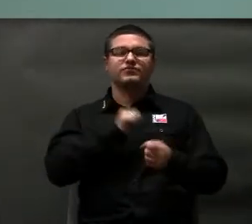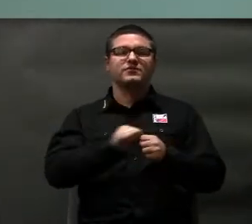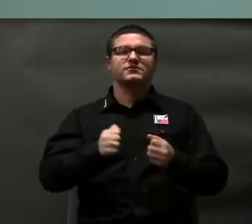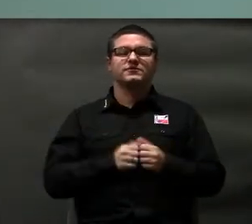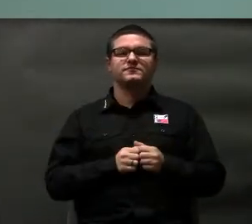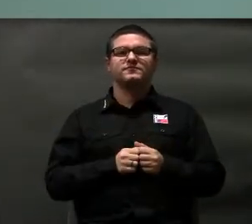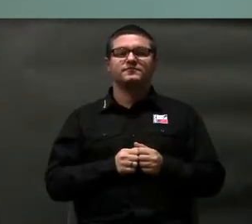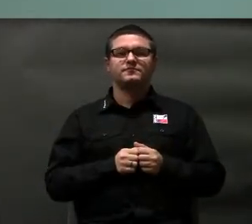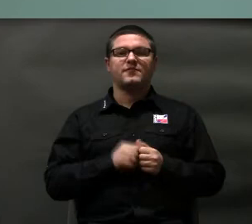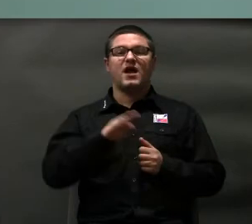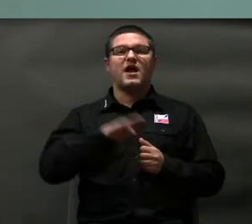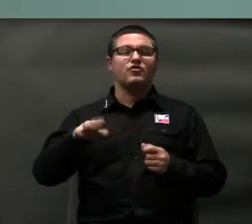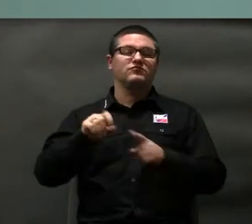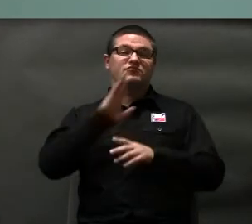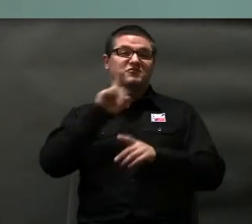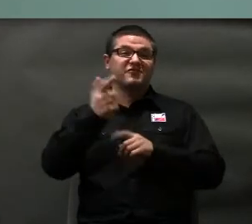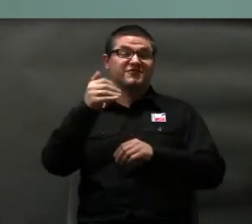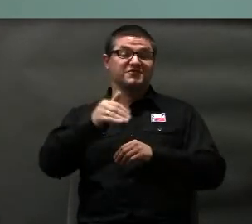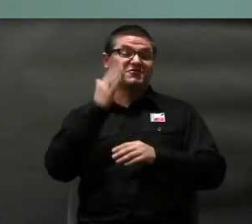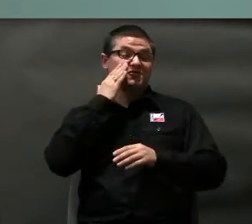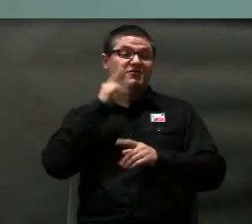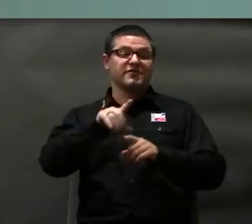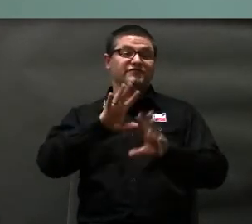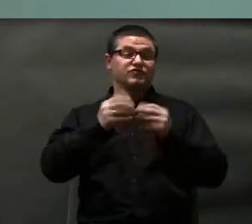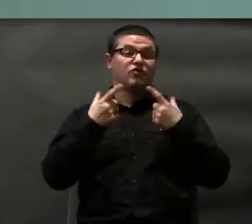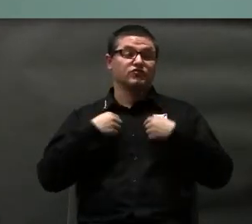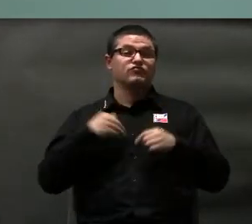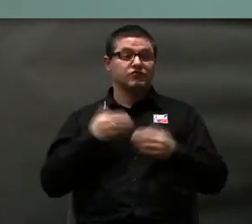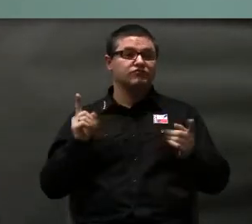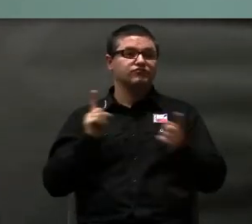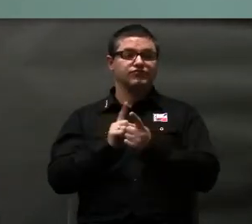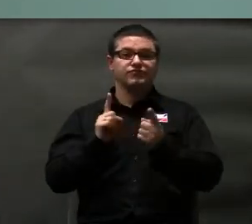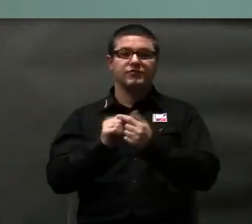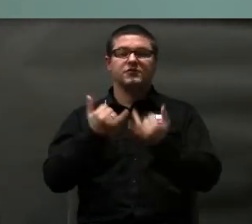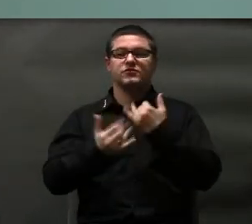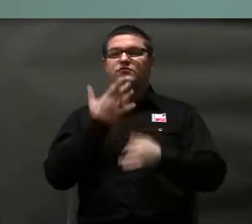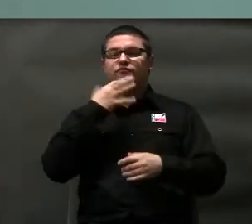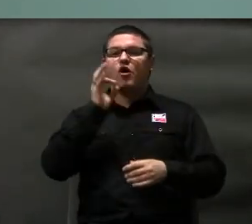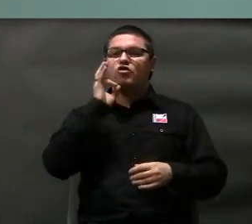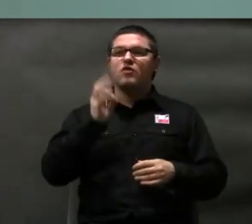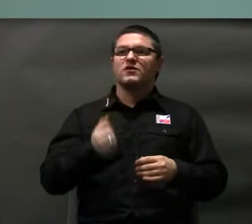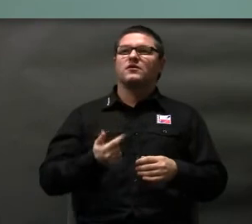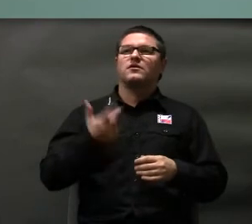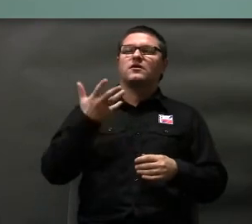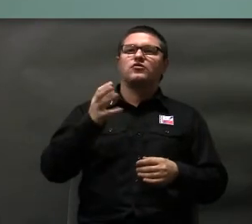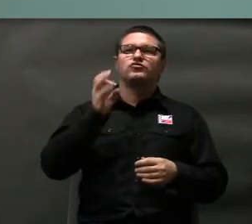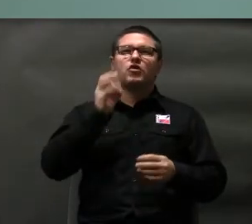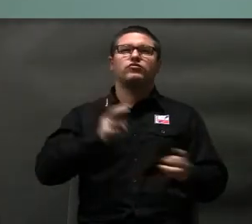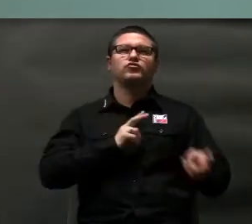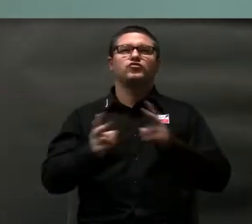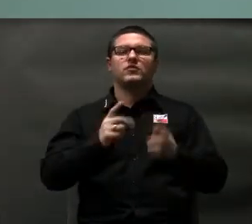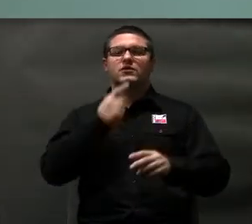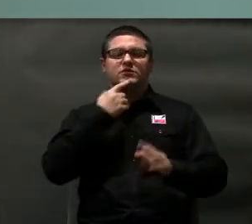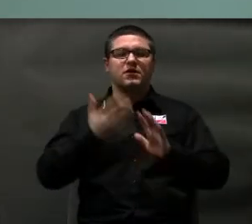że wszystkie te osoby muszą się oprzeć na, jeżeli mówimy o dobrych, powiedzmy kilkudziesięciu tłumaczach języka